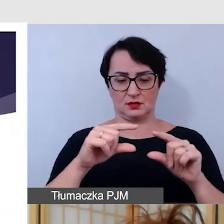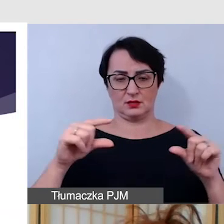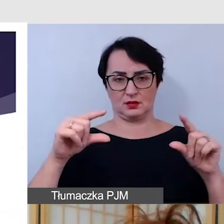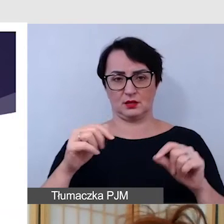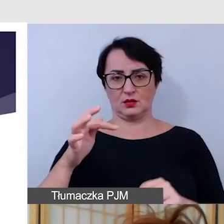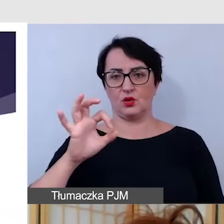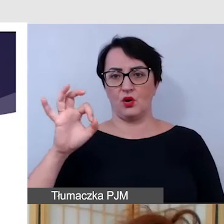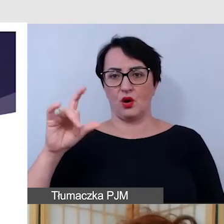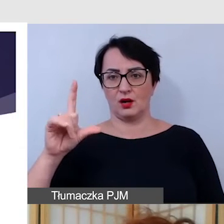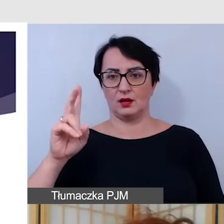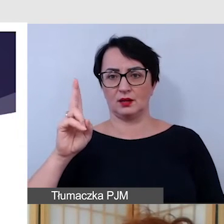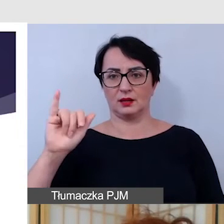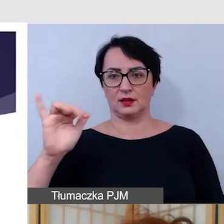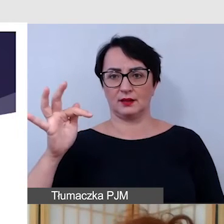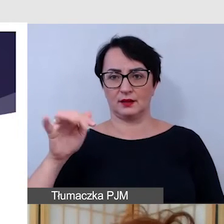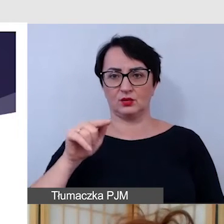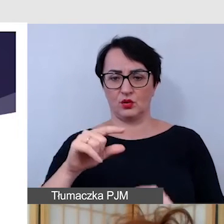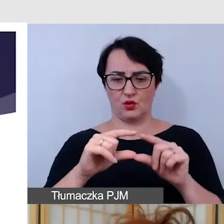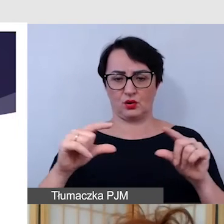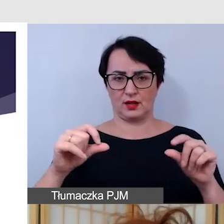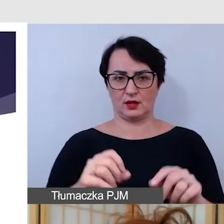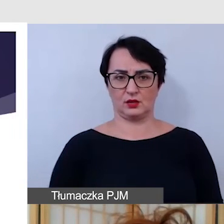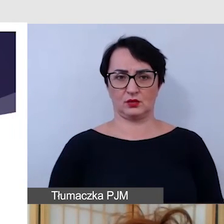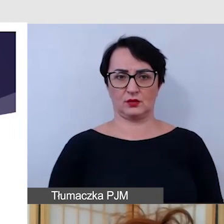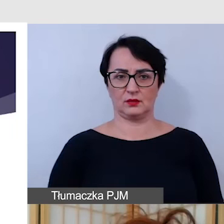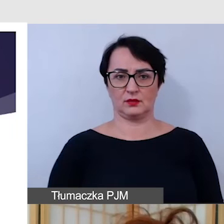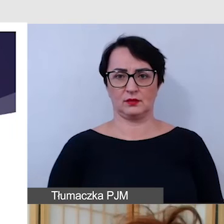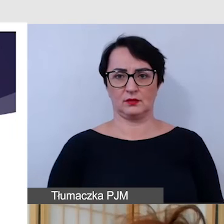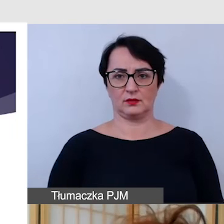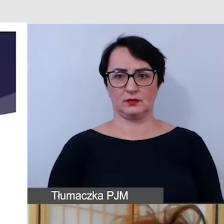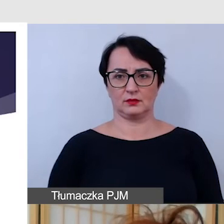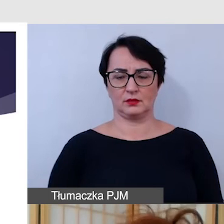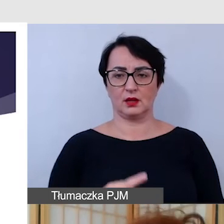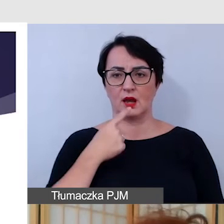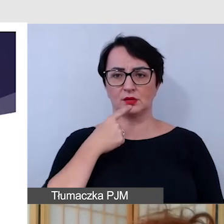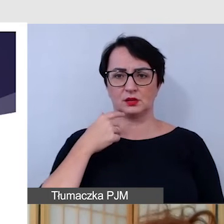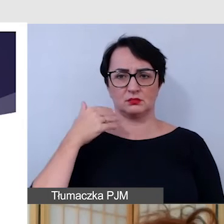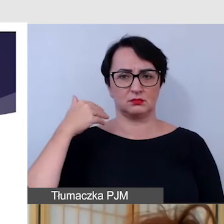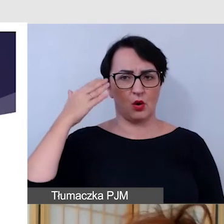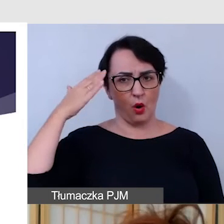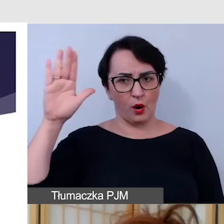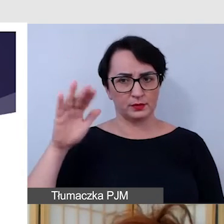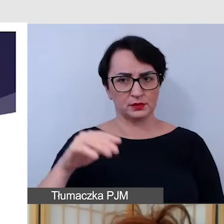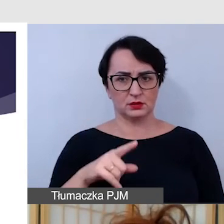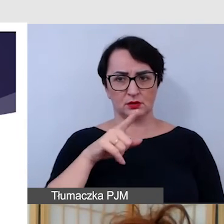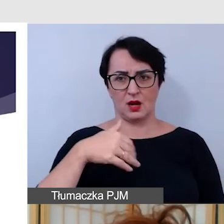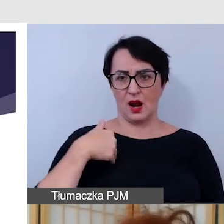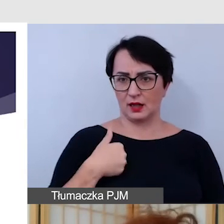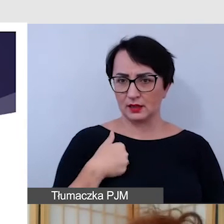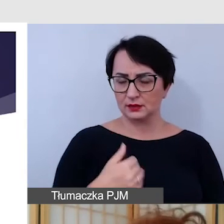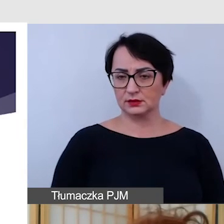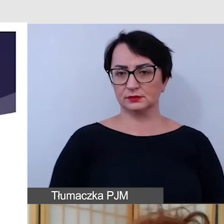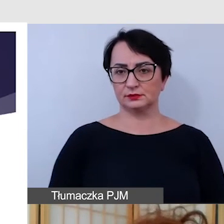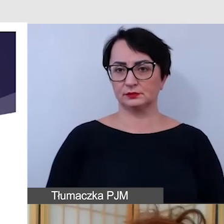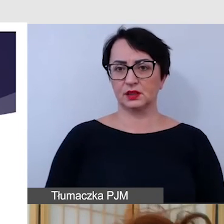Otwiera nam się takie okienko i co nagle widzimy? W obcym języku, tak jak tutaj jest przykład z języka angielskiego,